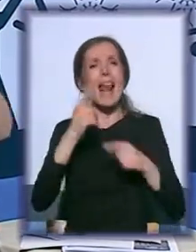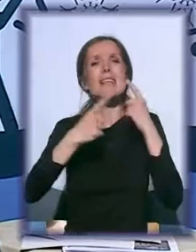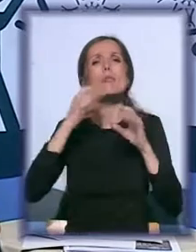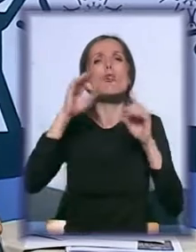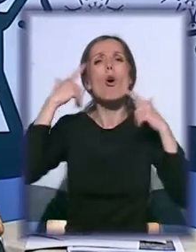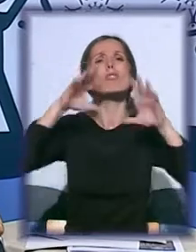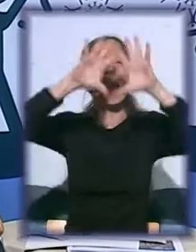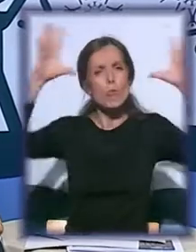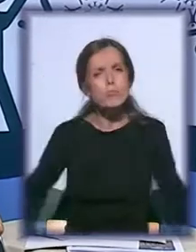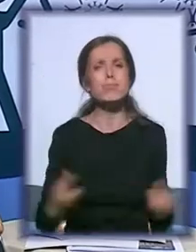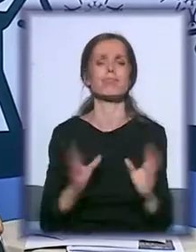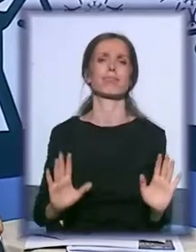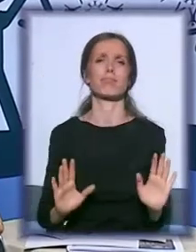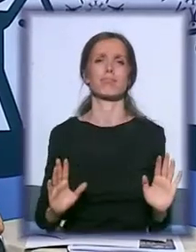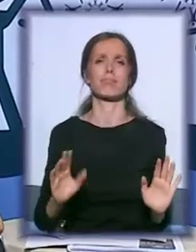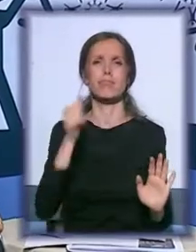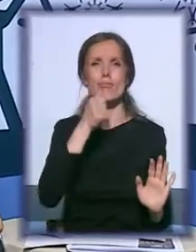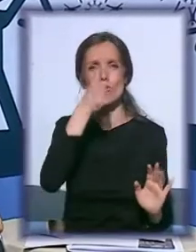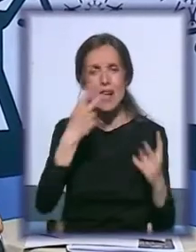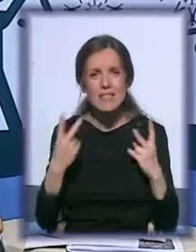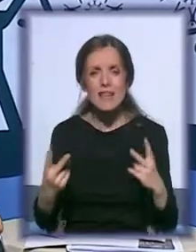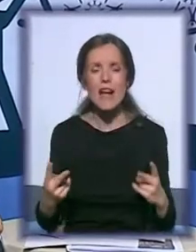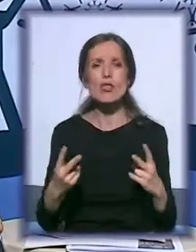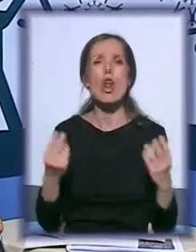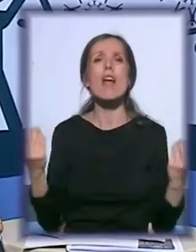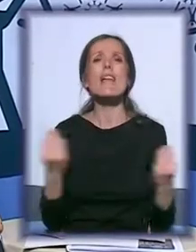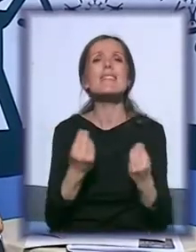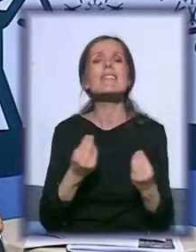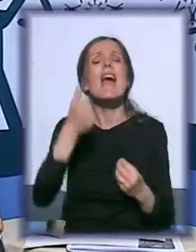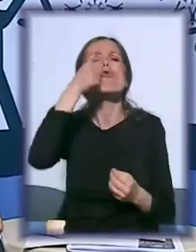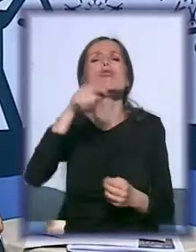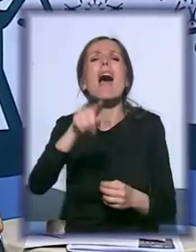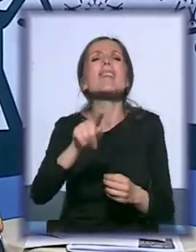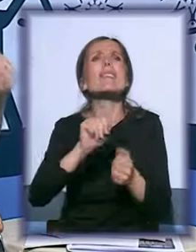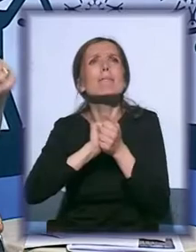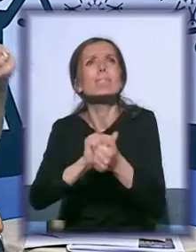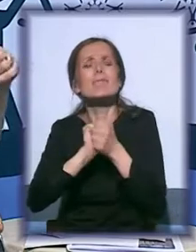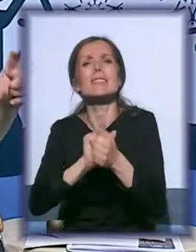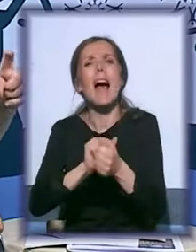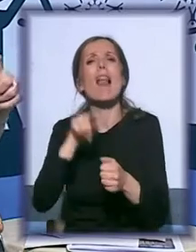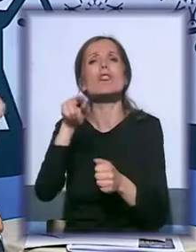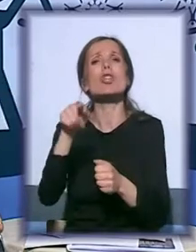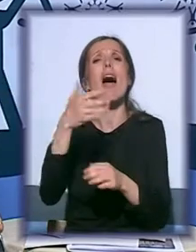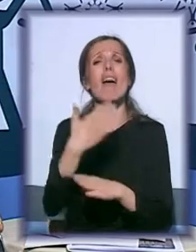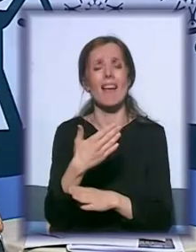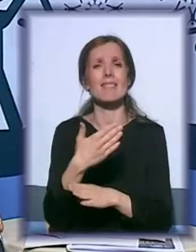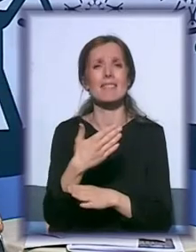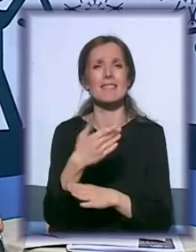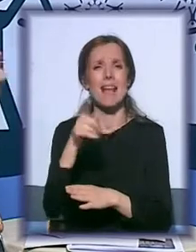i o svemu onome što je značaj i zašto se u stvari zalaže agencija za ono što jesu